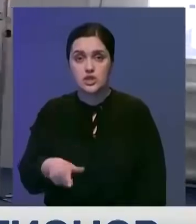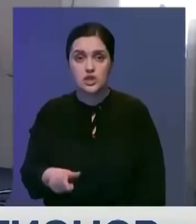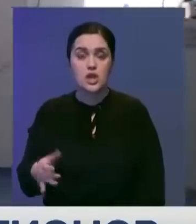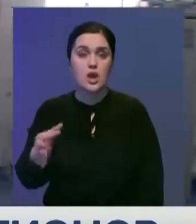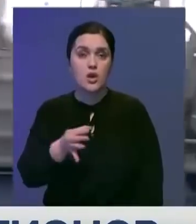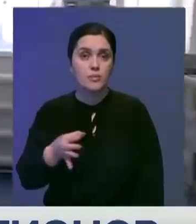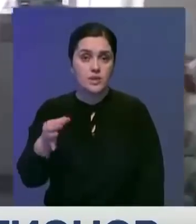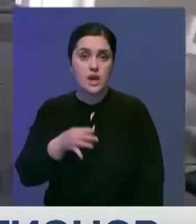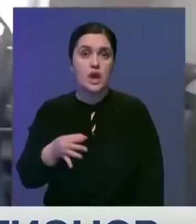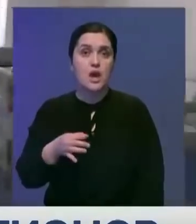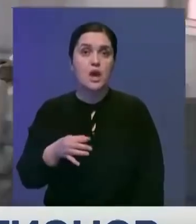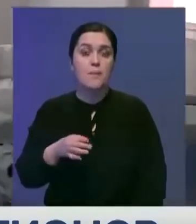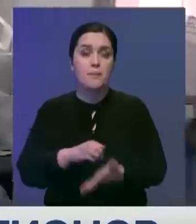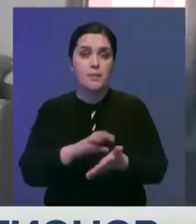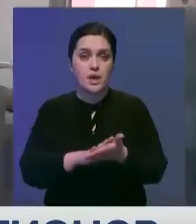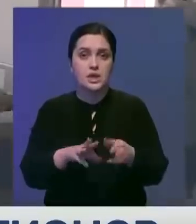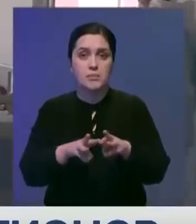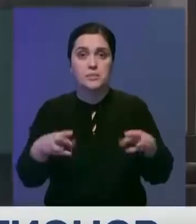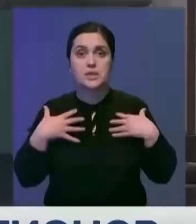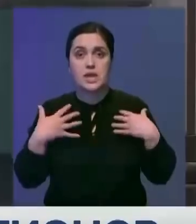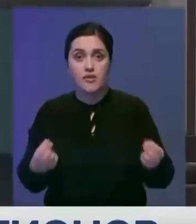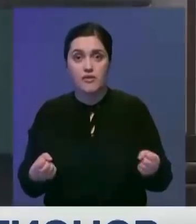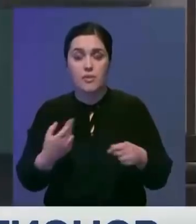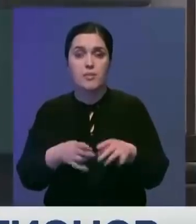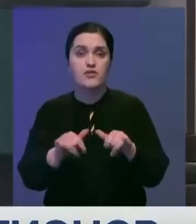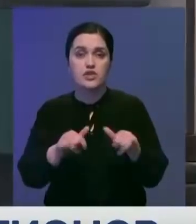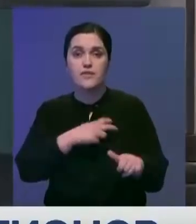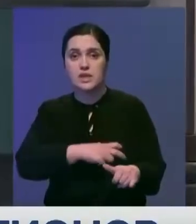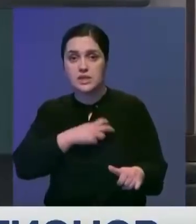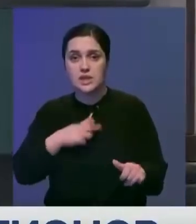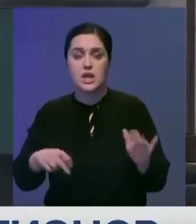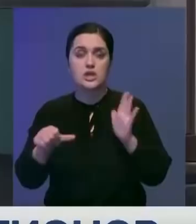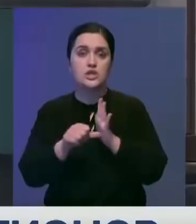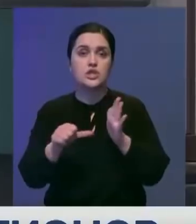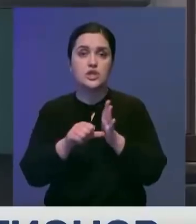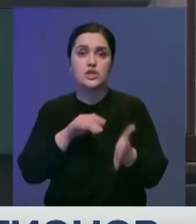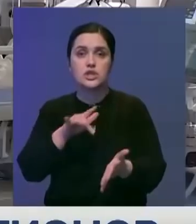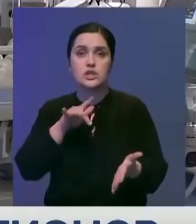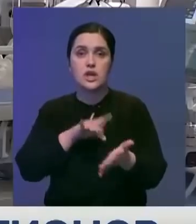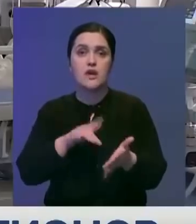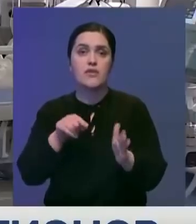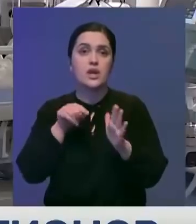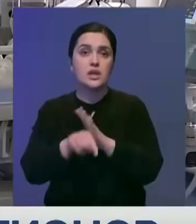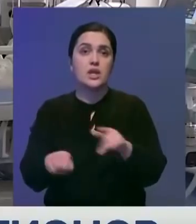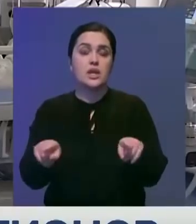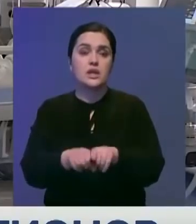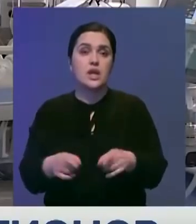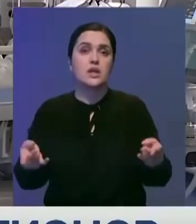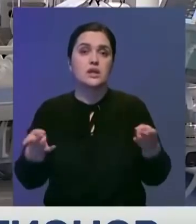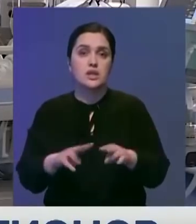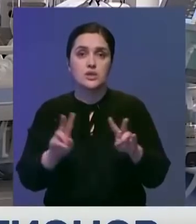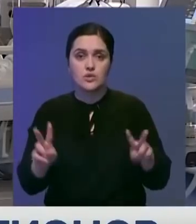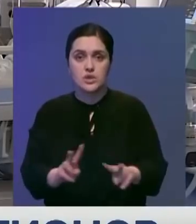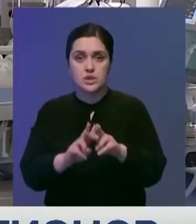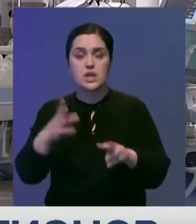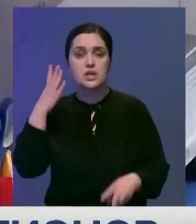тысяч жителей области. Таким образом, по данным Минздрава, в зоне повышенного риска находится уже 6 регионов. Напомню, в